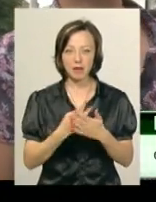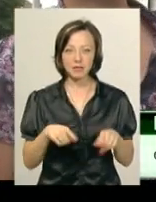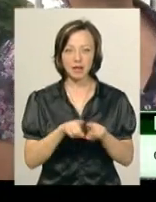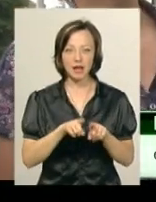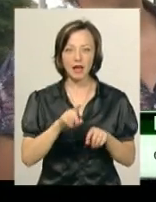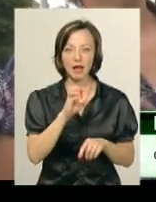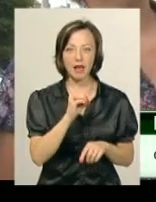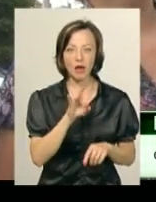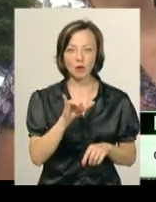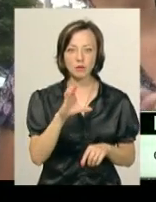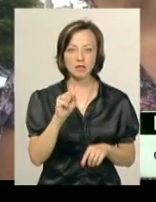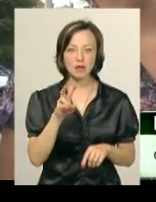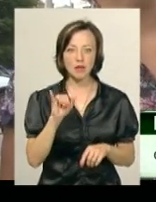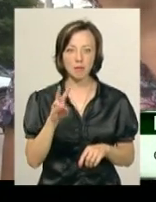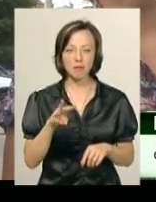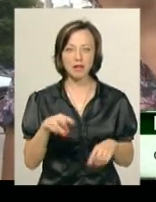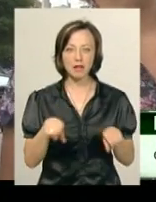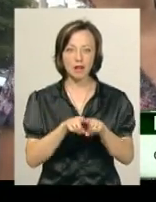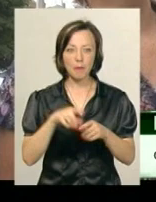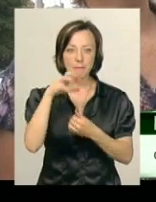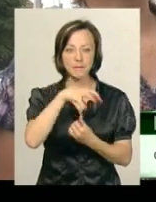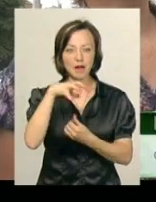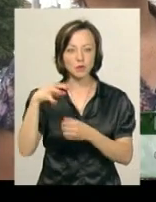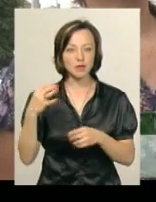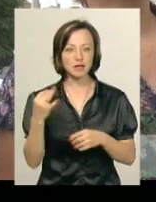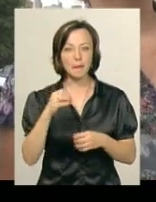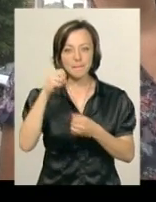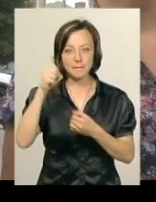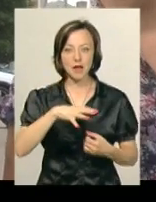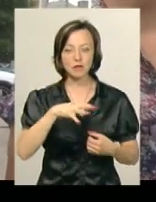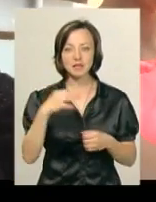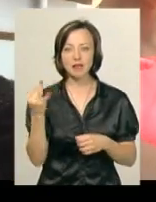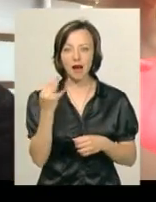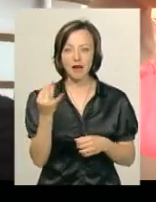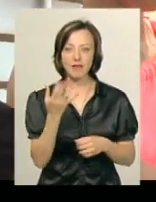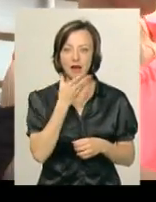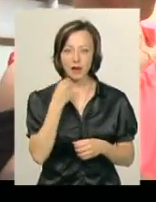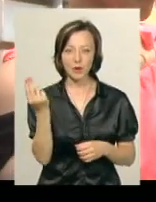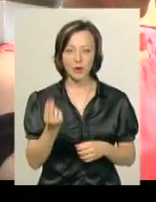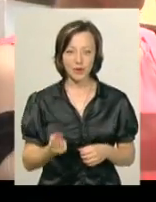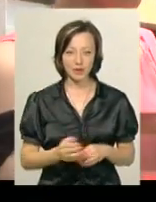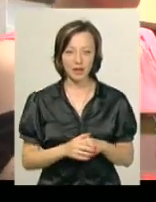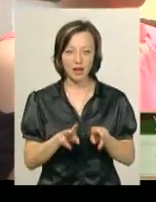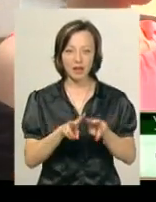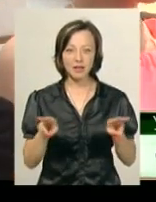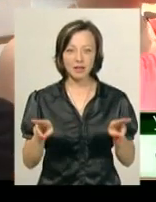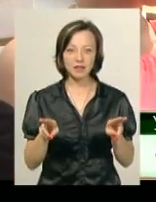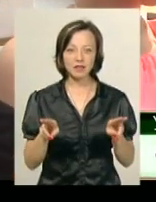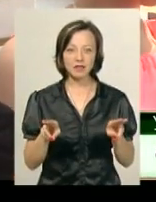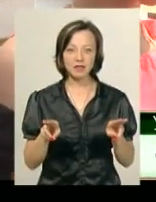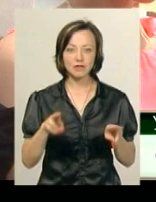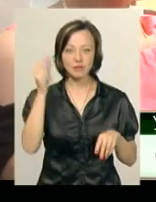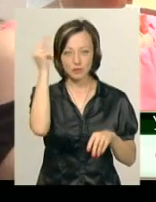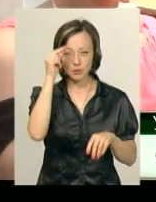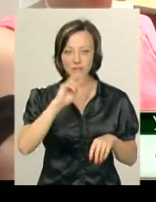Ірусалімі. Дуже такі парасольки, дуже гарні, цікаві, кольорові. У Львові такі самі є. Я вчусь два роки вже в